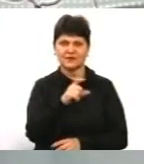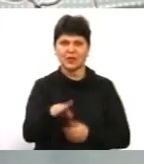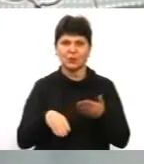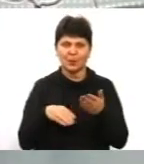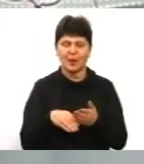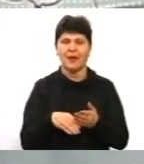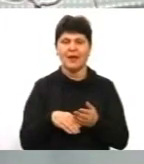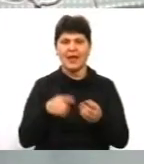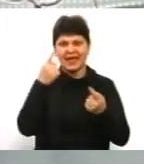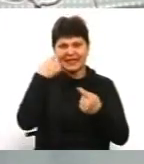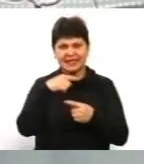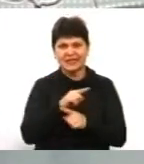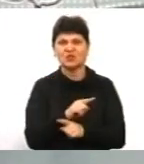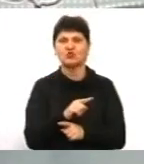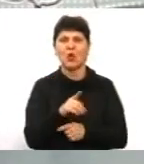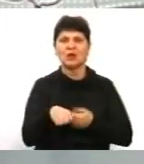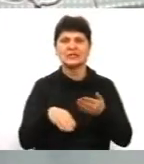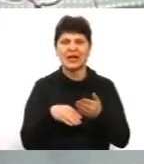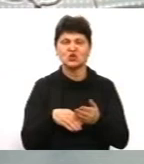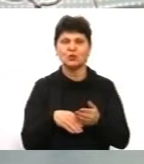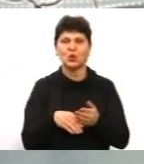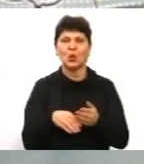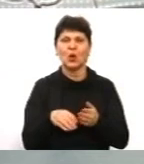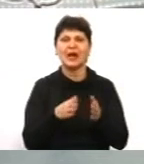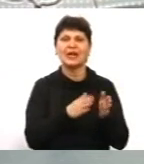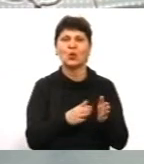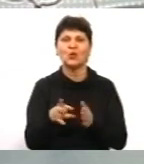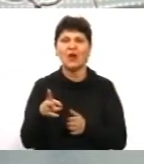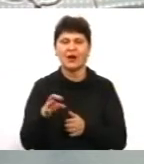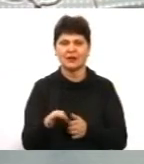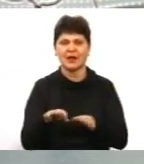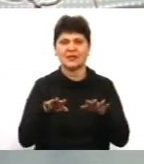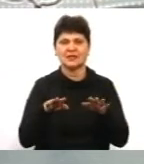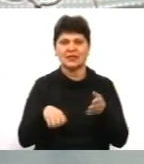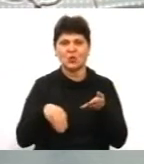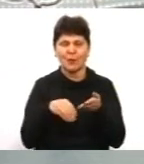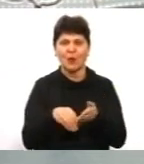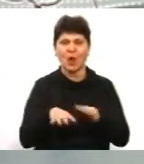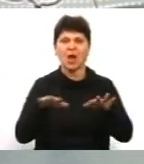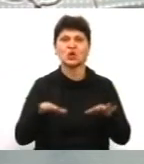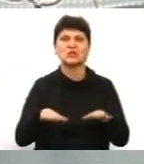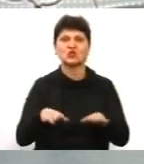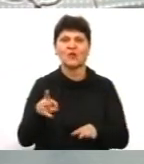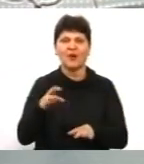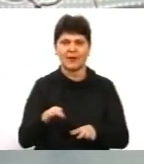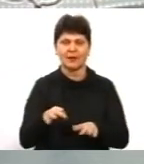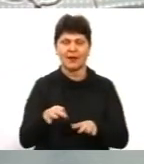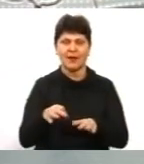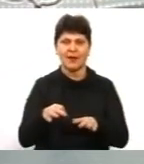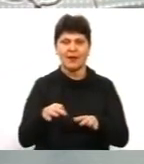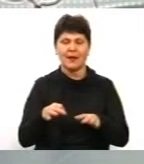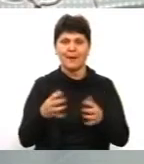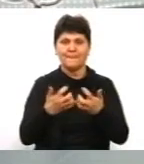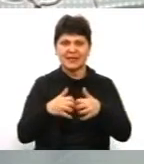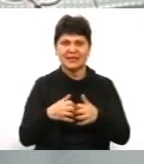регулювання дорожнього руху, за допомогою розміщення інформації про розташування приладів, де вимірюється швидкість.